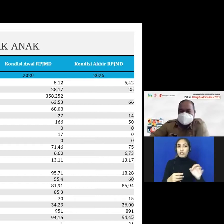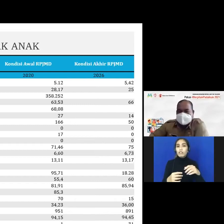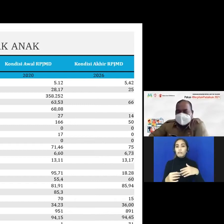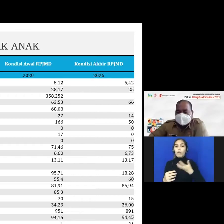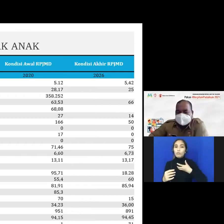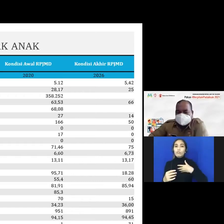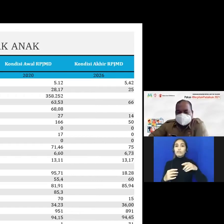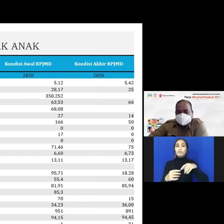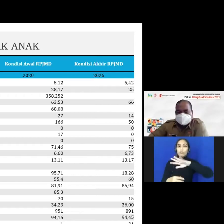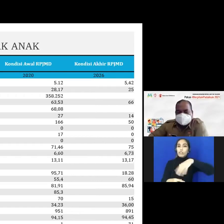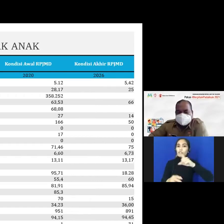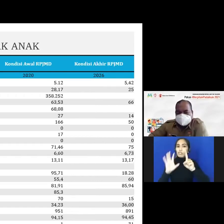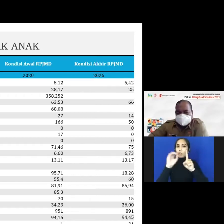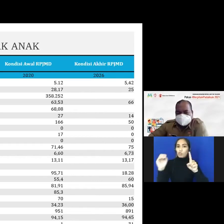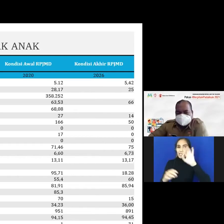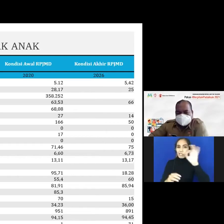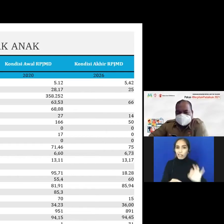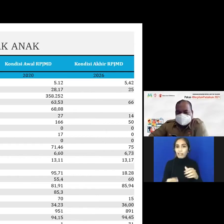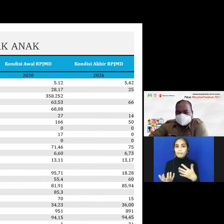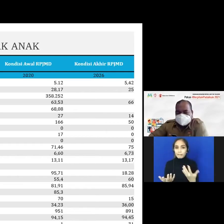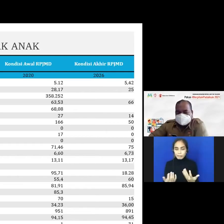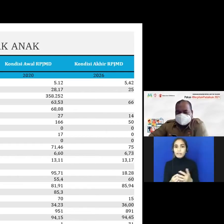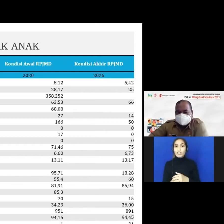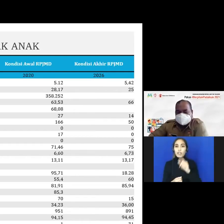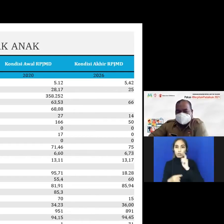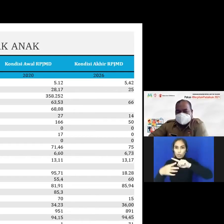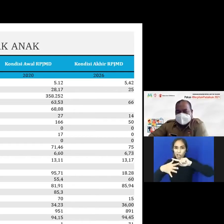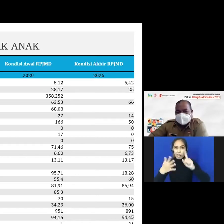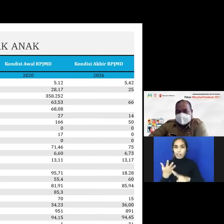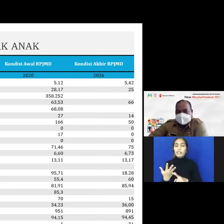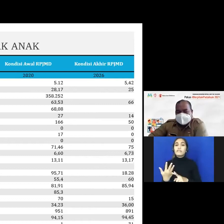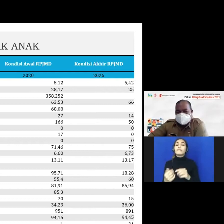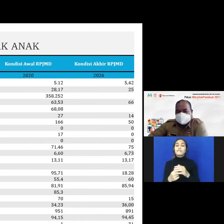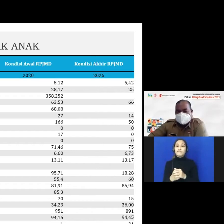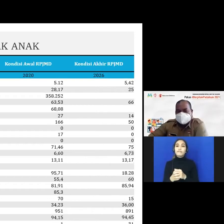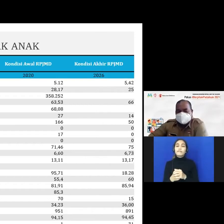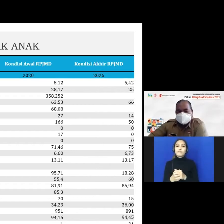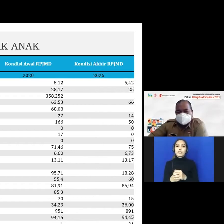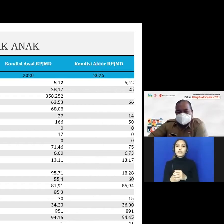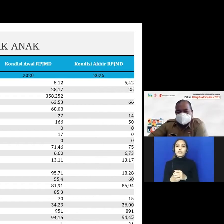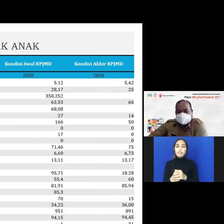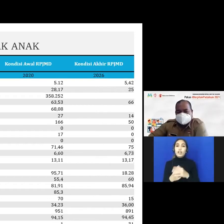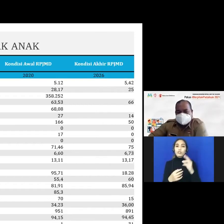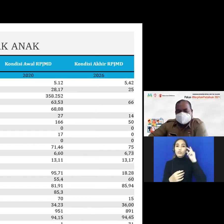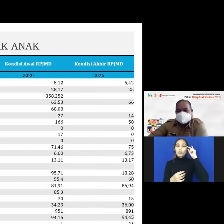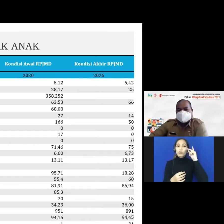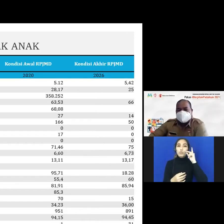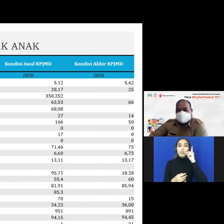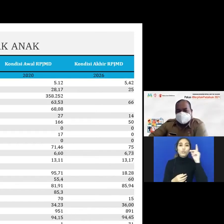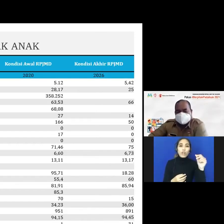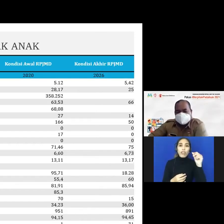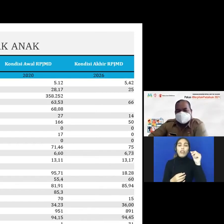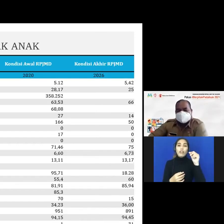% saya kira ini beberapa hal yang perlu kami sampaikan yang menjadi rujukan nanti